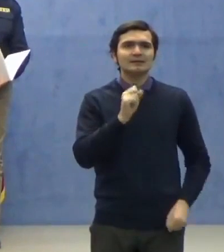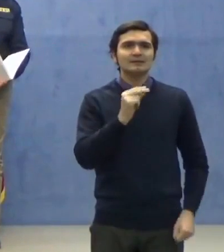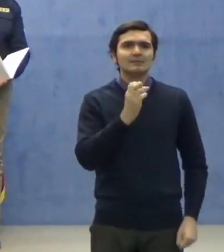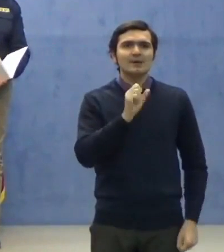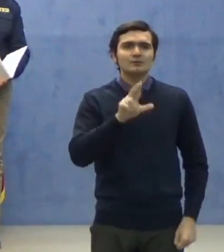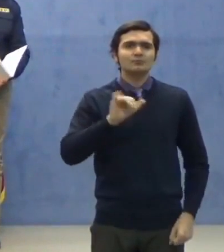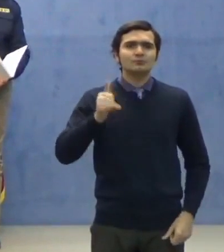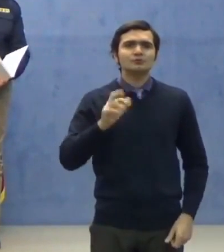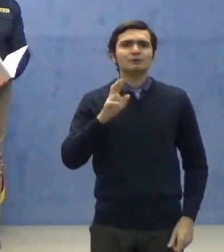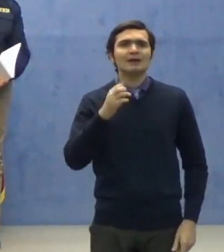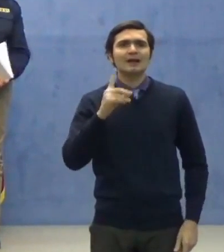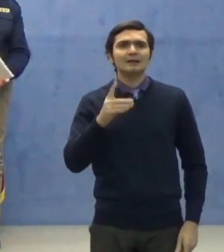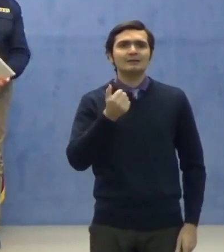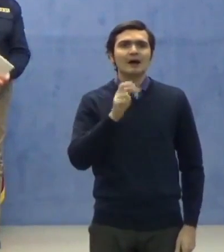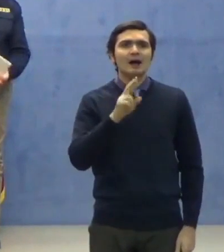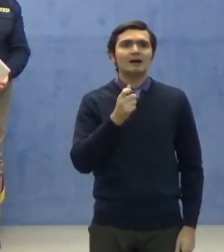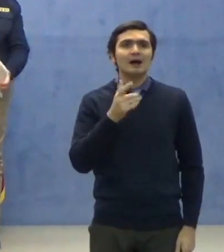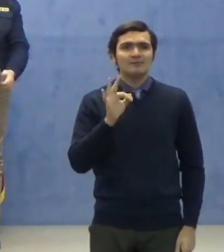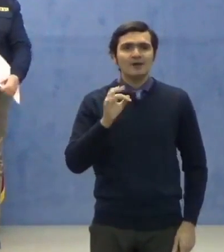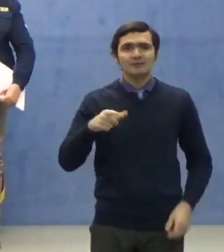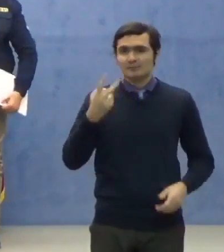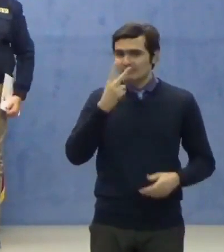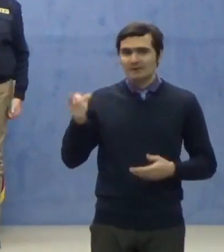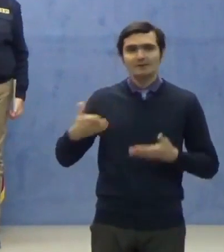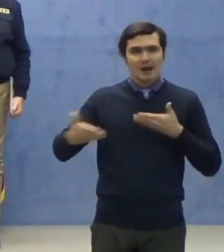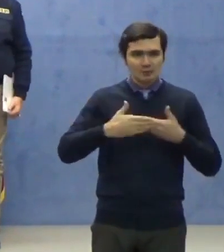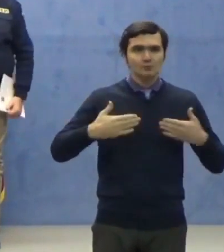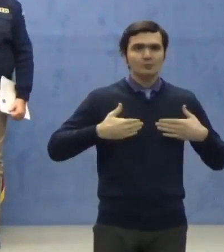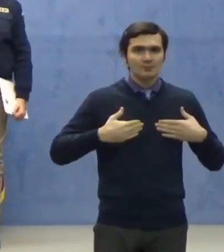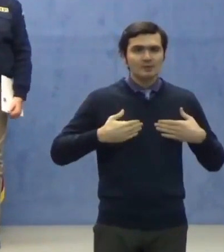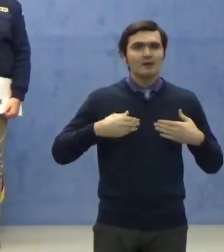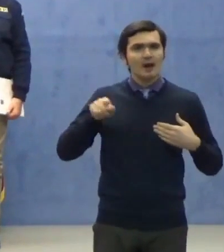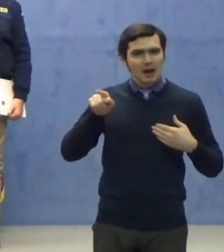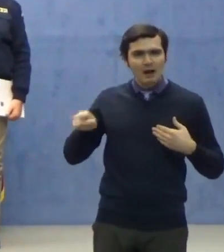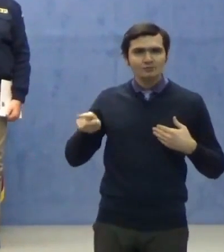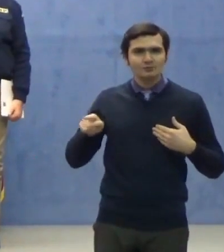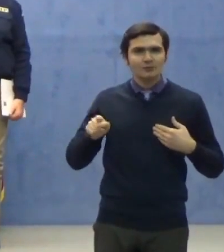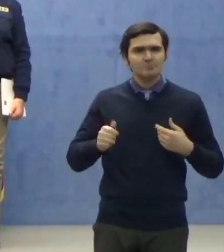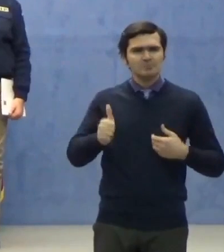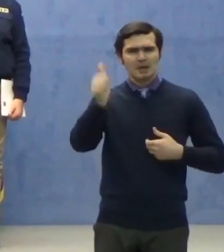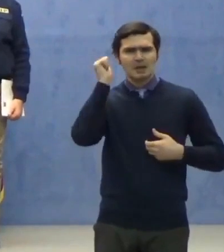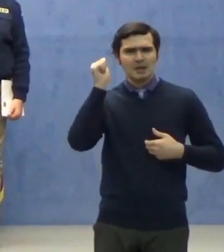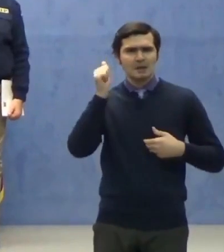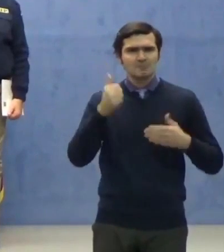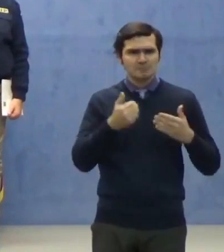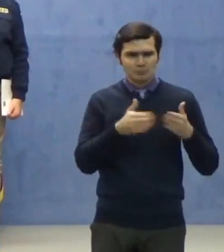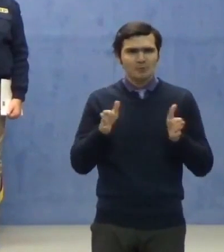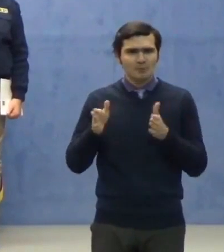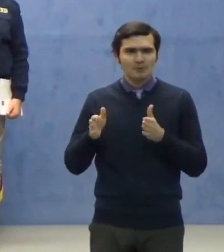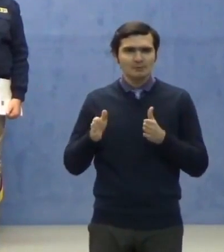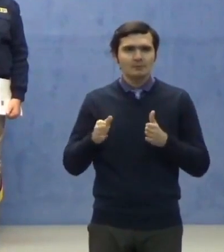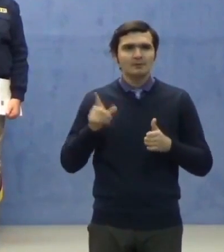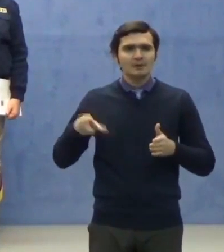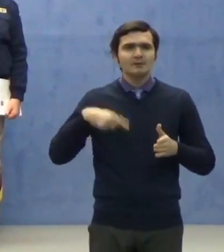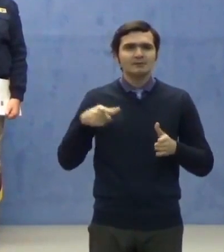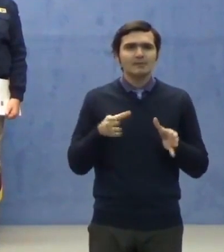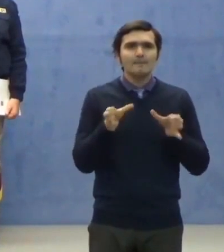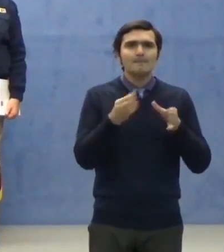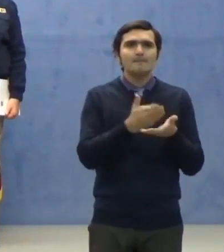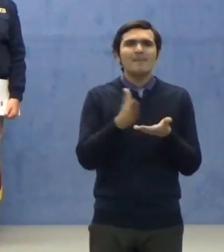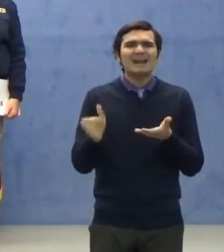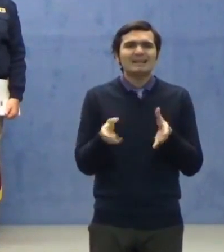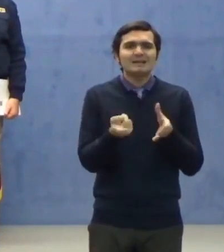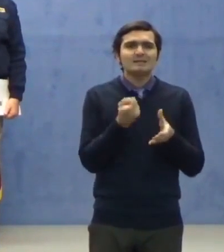Arafat, pe care îi vedeți alături de mine și care, de ieri, fac parte din grupul de decizie la